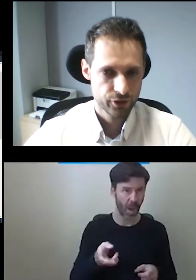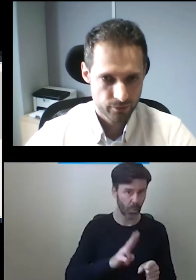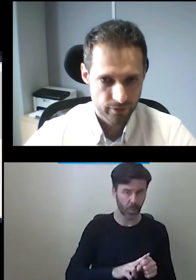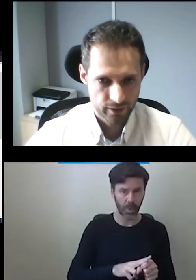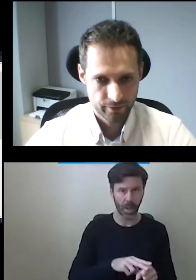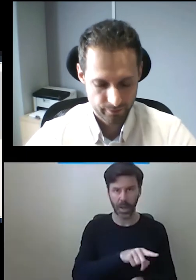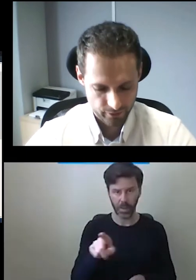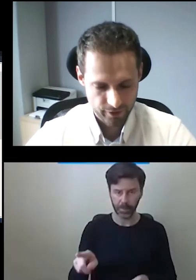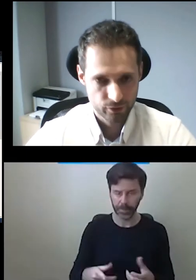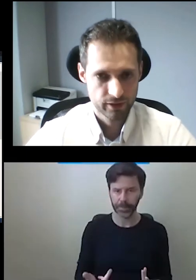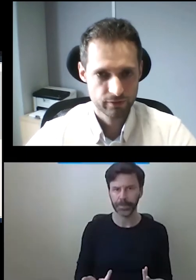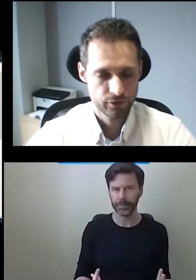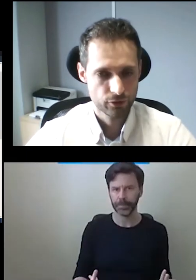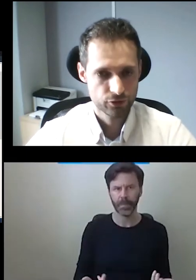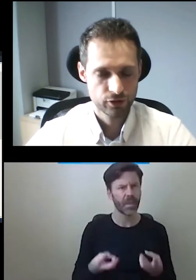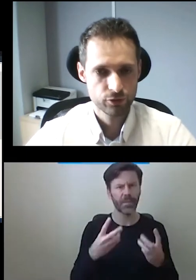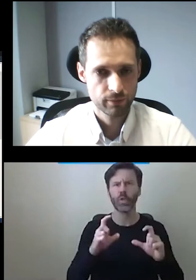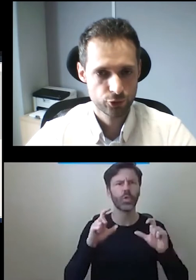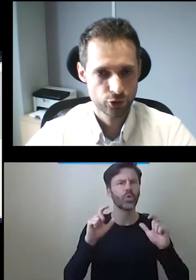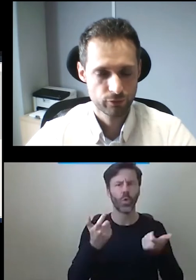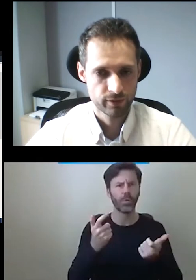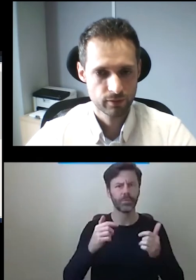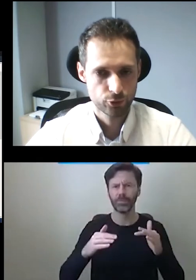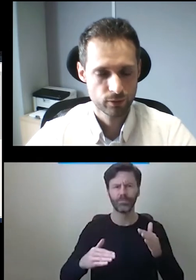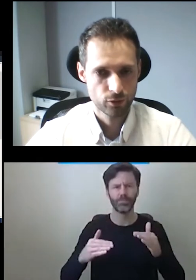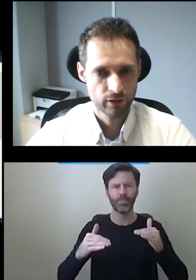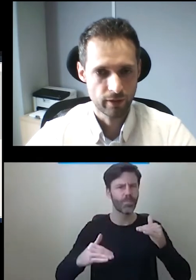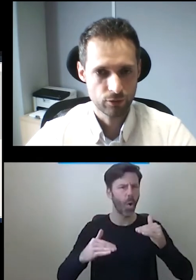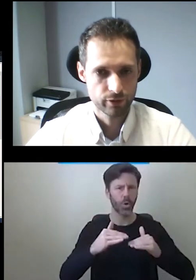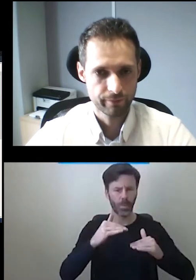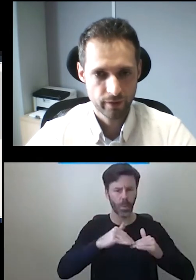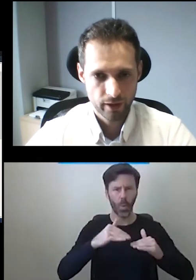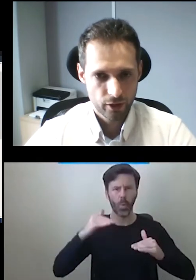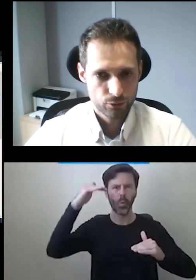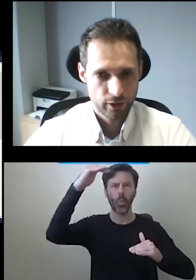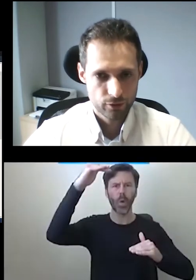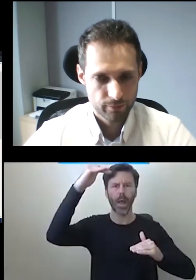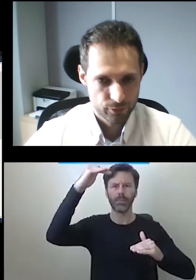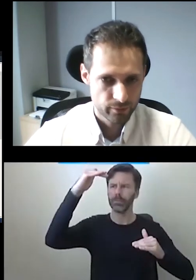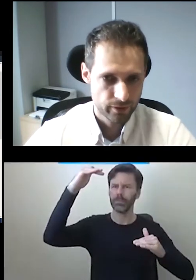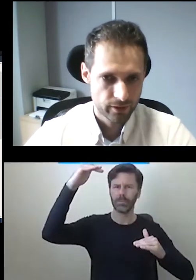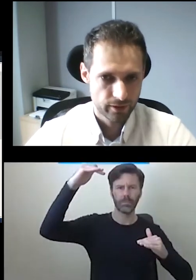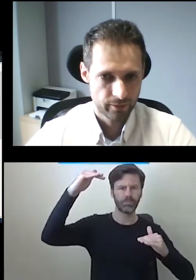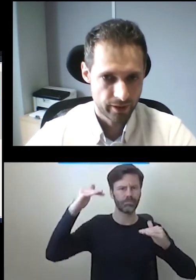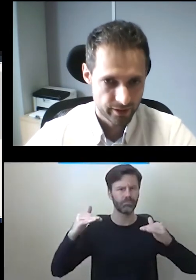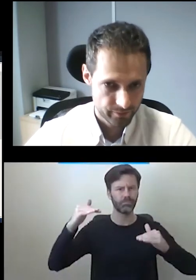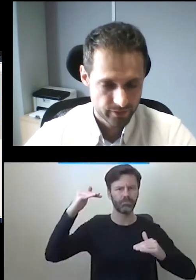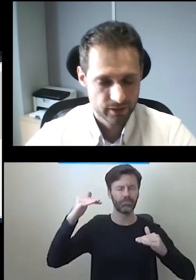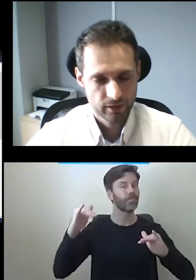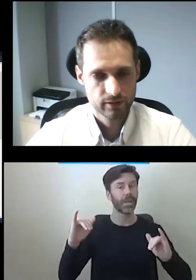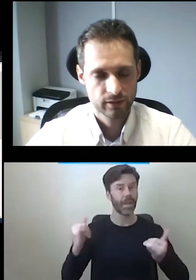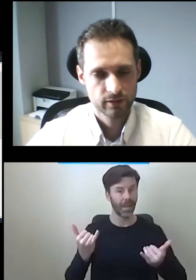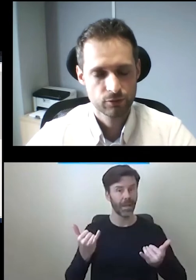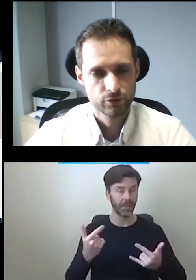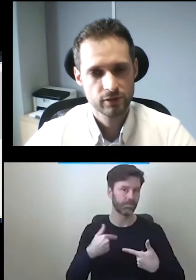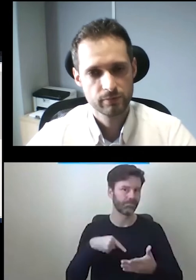Najważniejszą kwestią jest wznios, czyli ta różnica poziomów między poziomem dolnym a górnym. Tutaj rozpatrujemy parę z